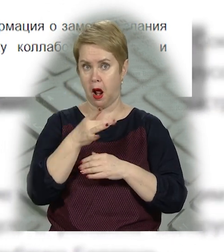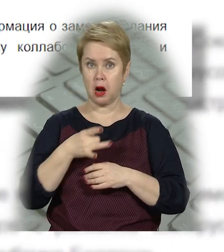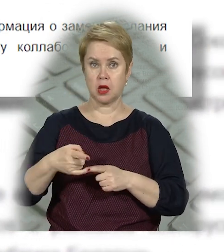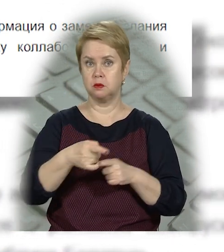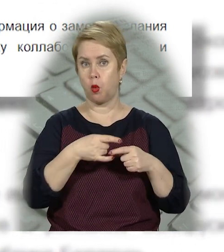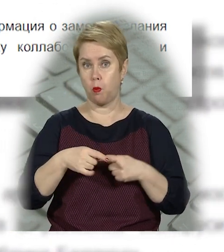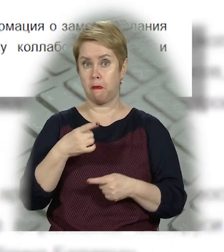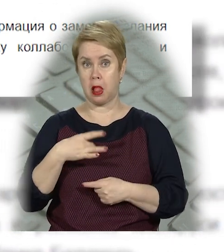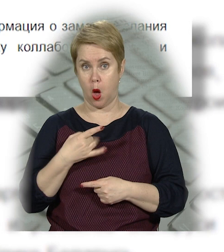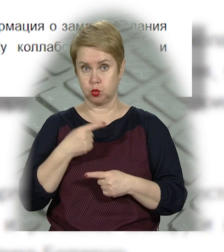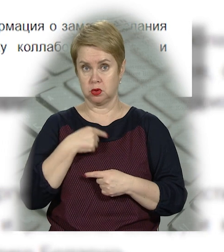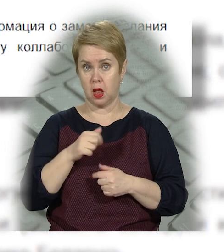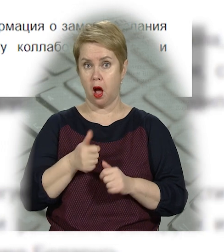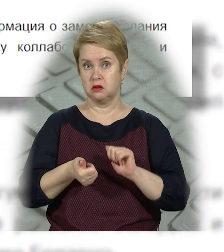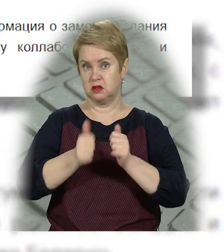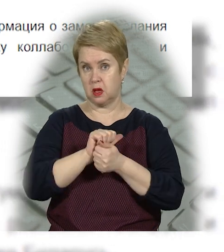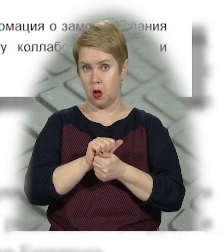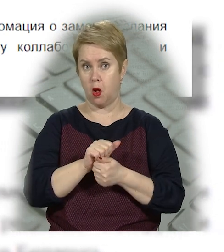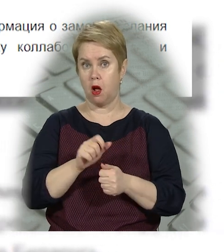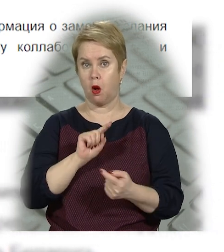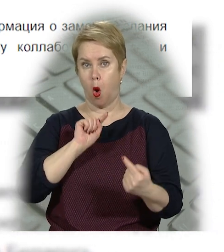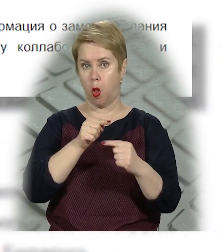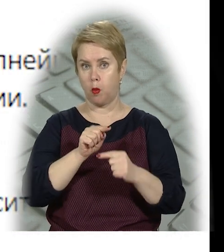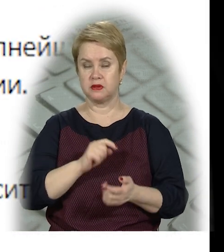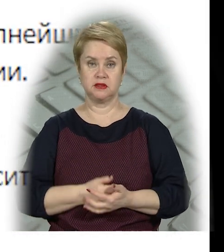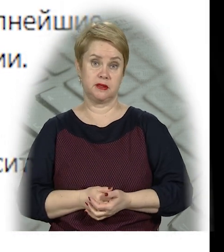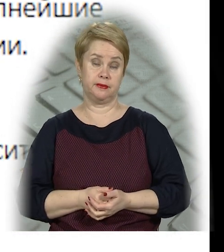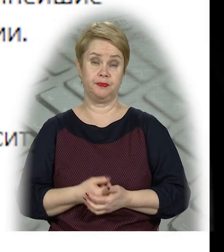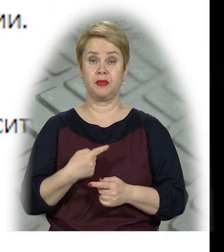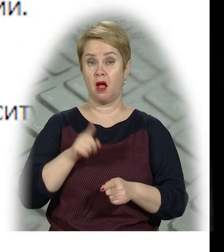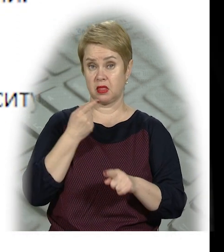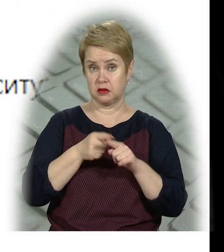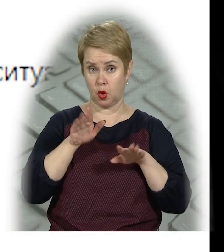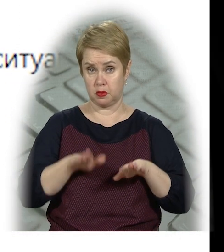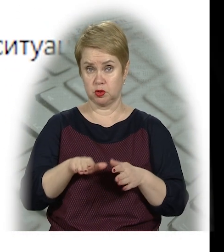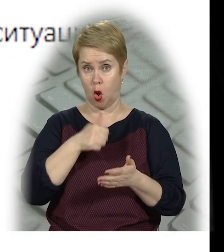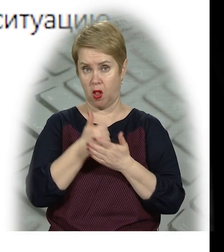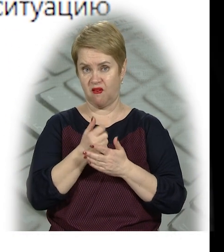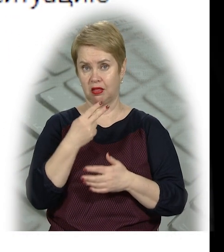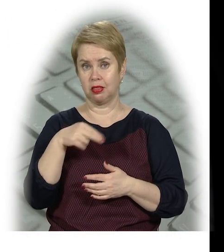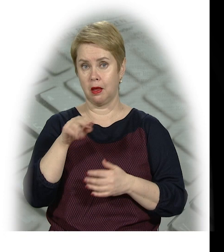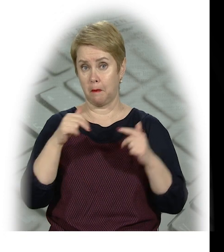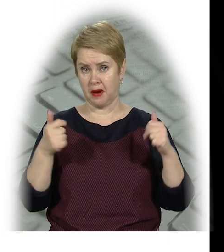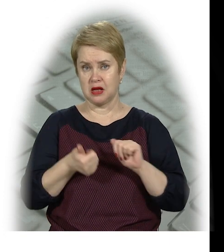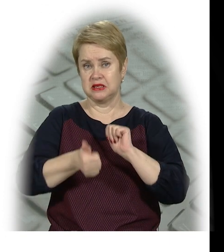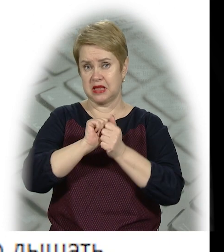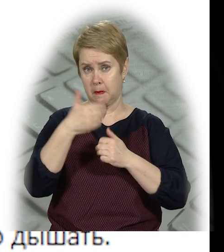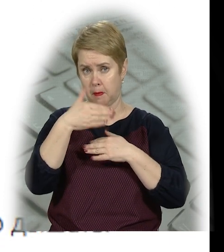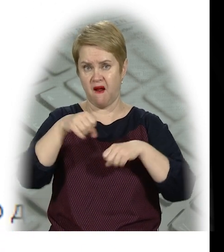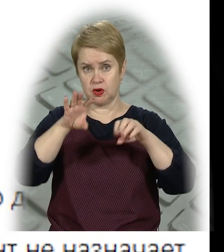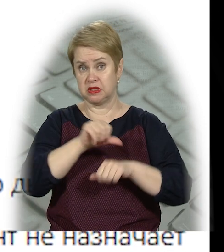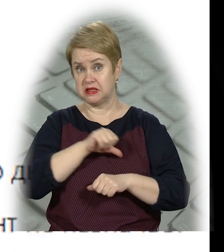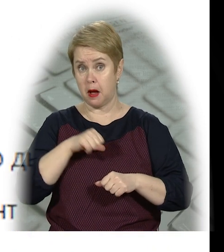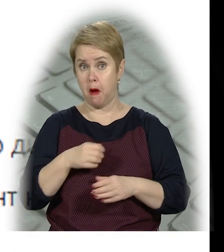Республіки Білорусь на символіку колабораціоністів. Натомість міський голова Дніпра підкреслив, що замінити прапори